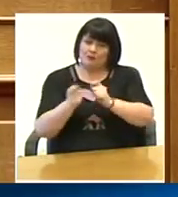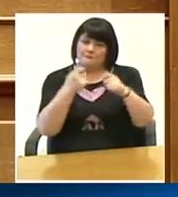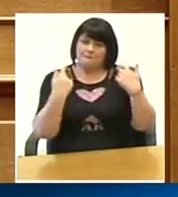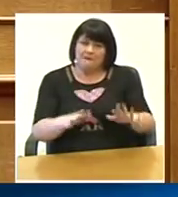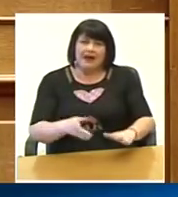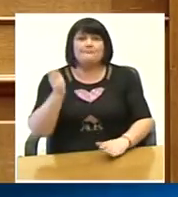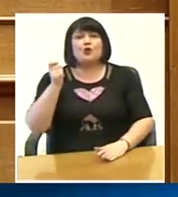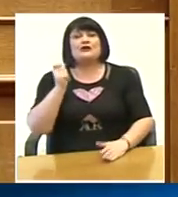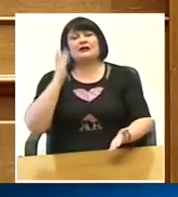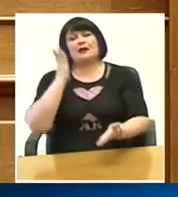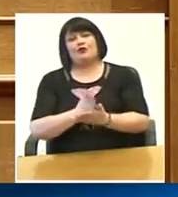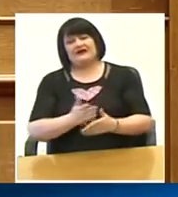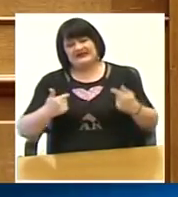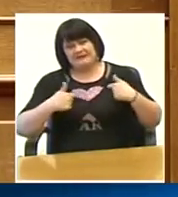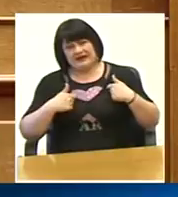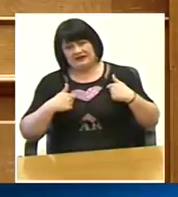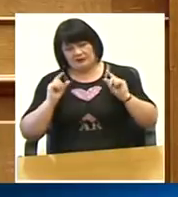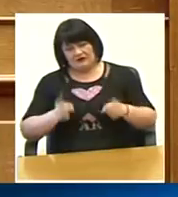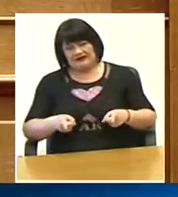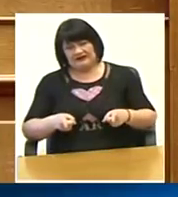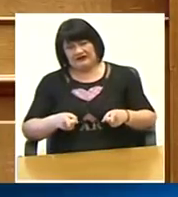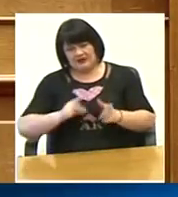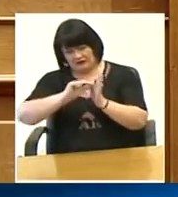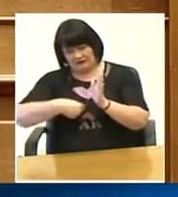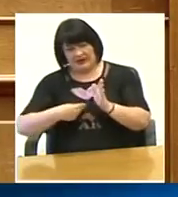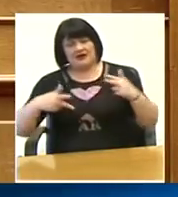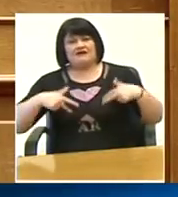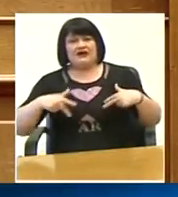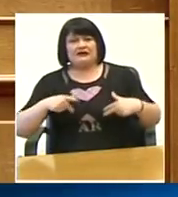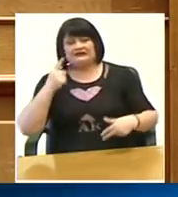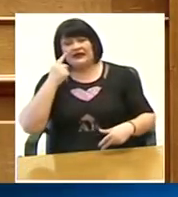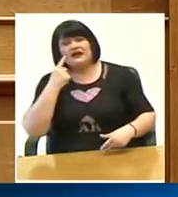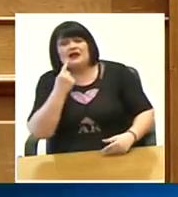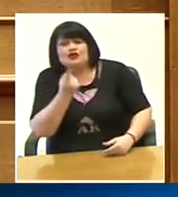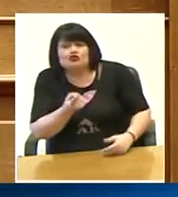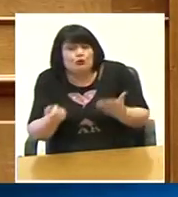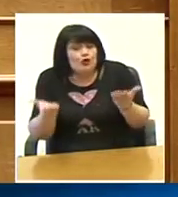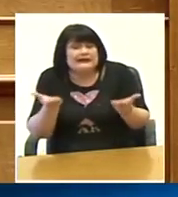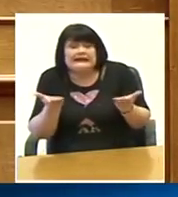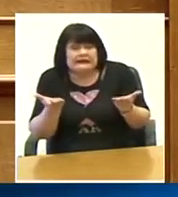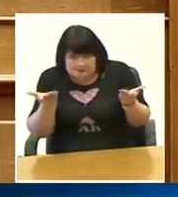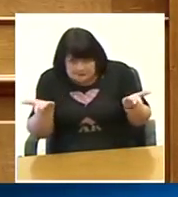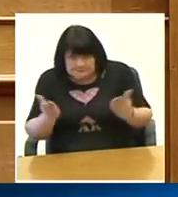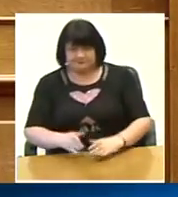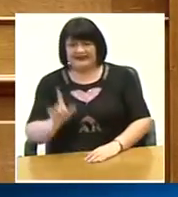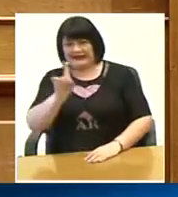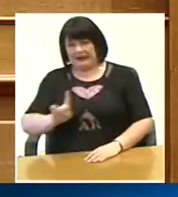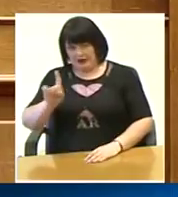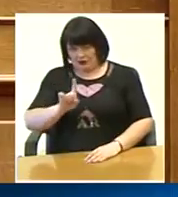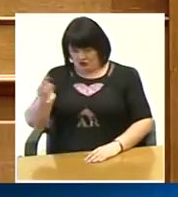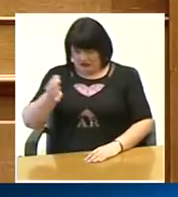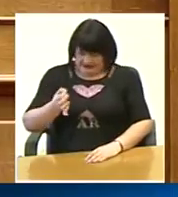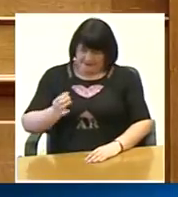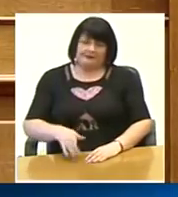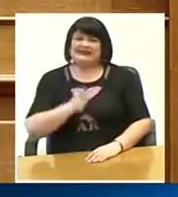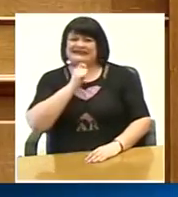πολιτική επιλογή αυτής της κυβέρνησης και εδώ να βάλω και ένα δίλημα να βάλω και ένα δίλημα ο κύριος Μητσοτάκης σε